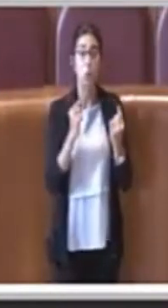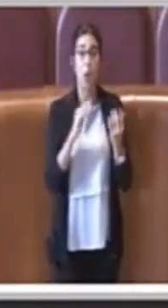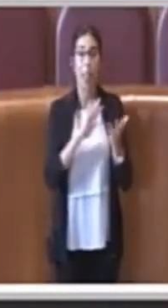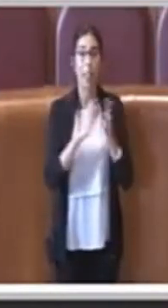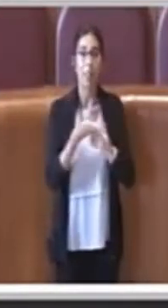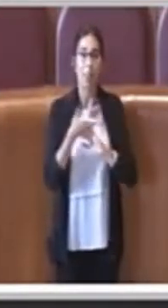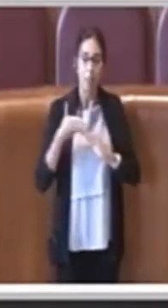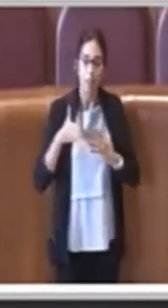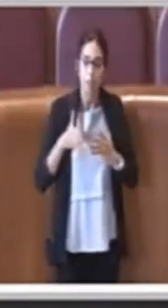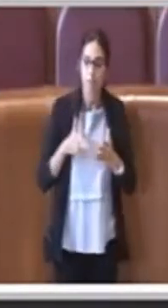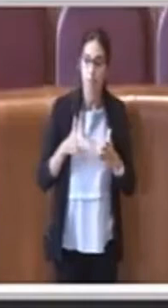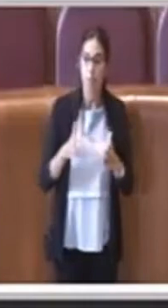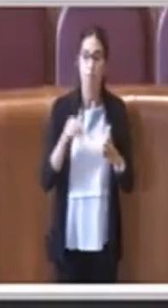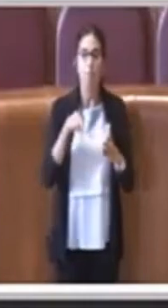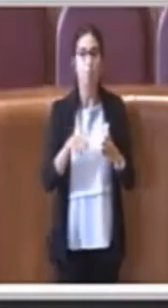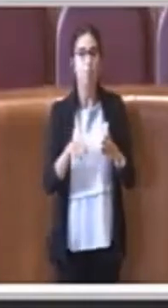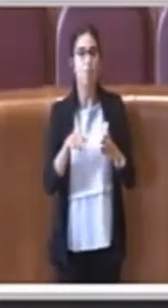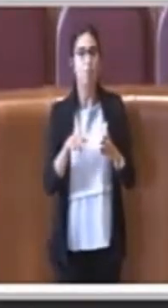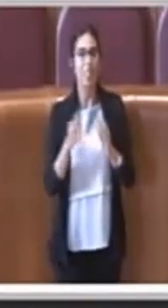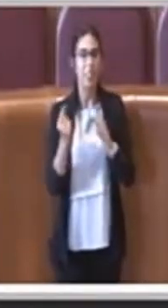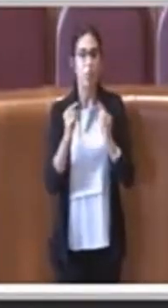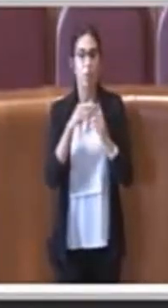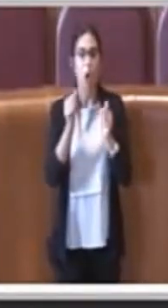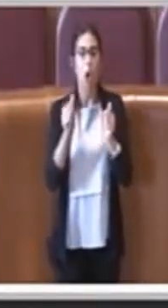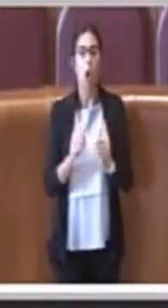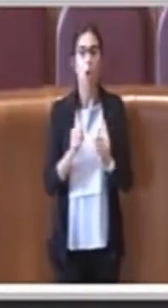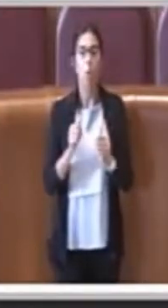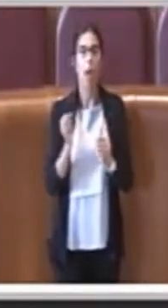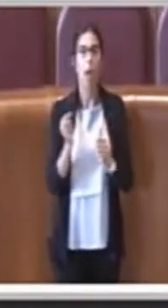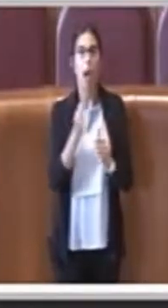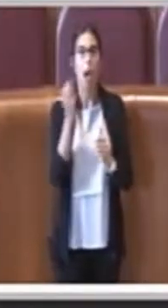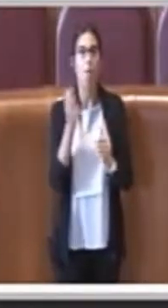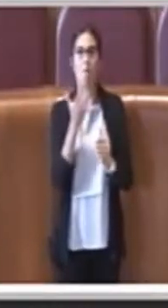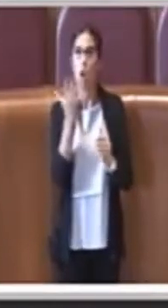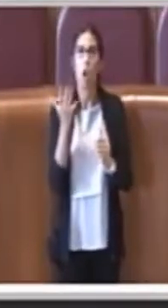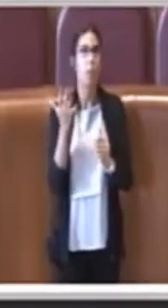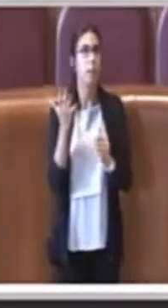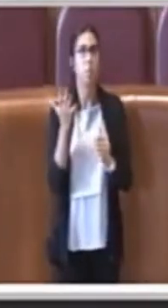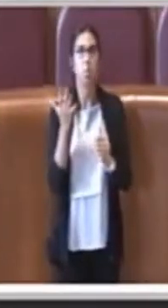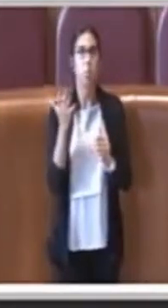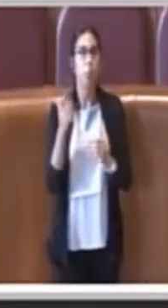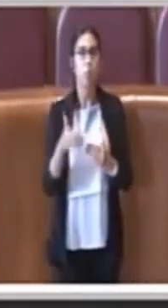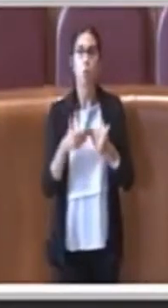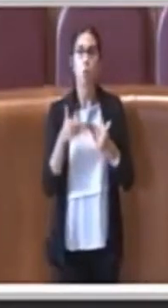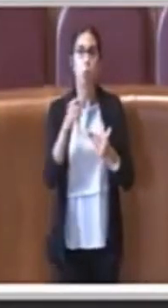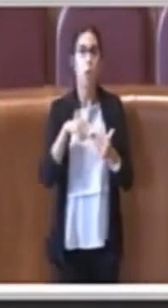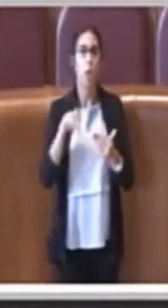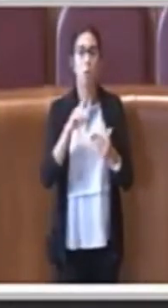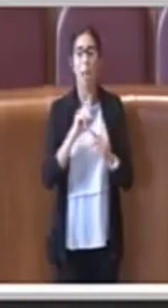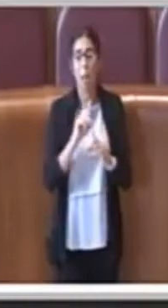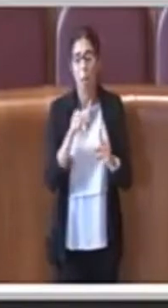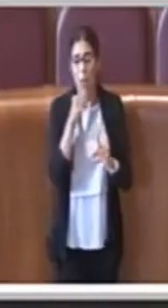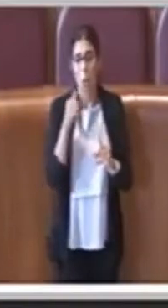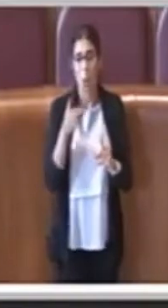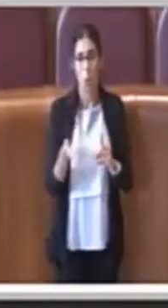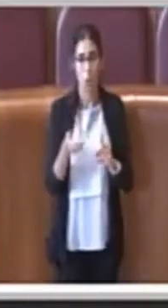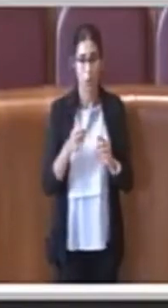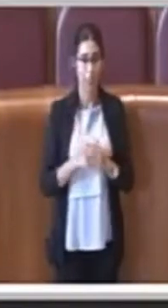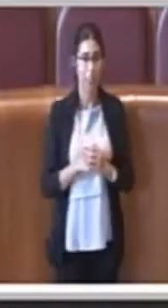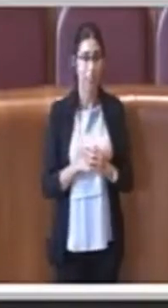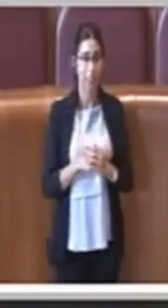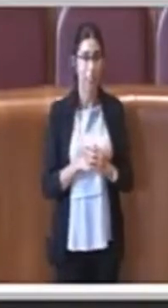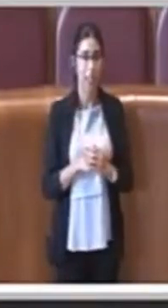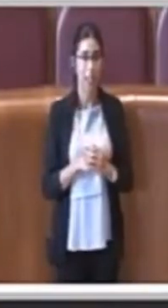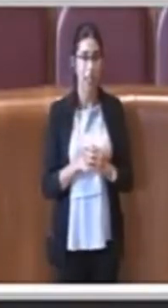caso forse potrebbe anche non aiutare, non è forse neanche tanto utile, di